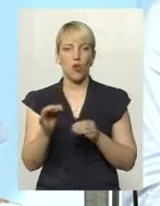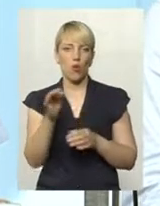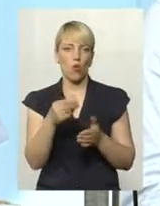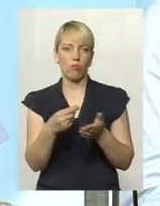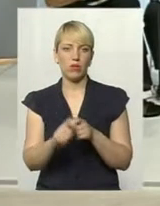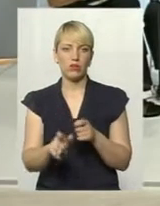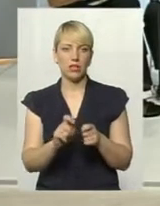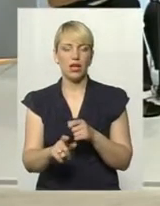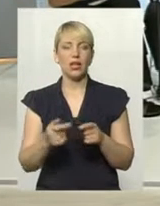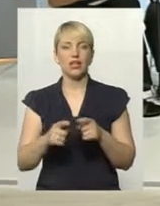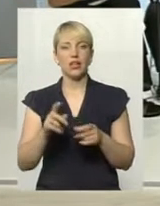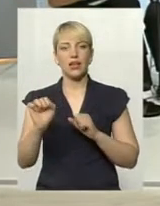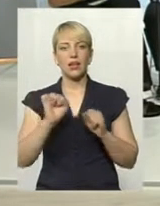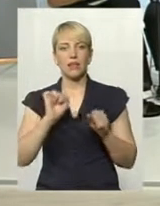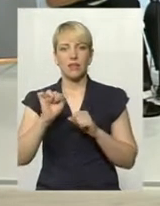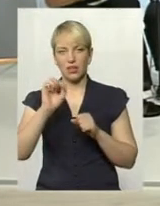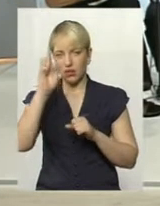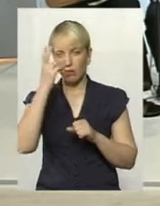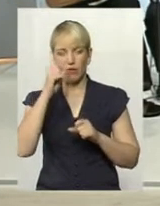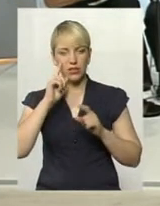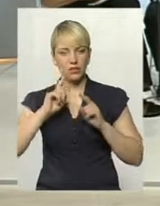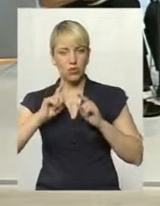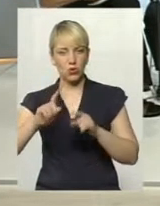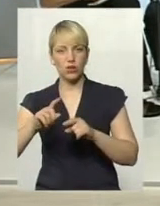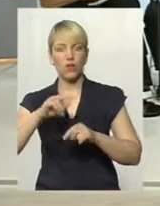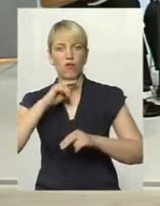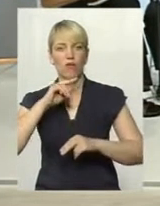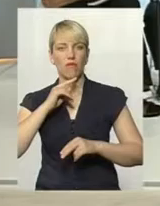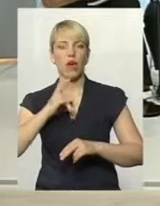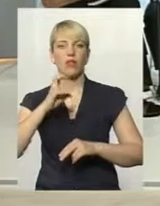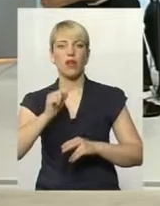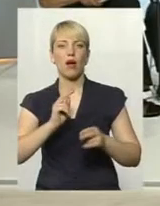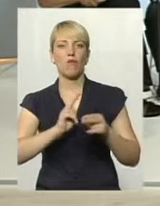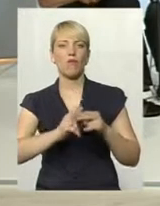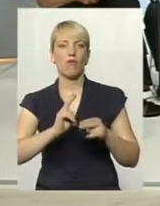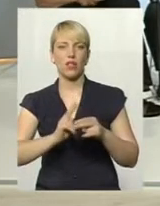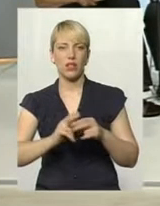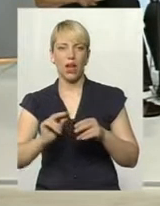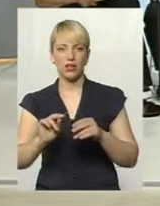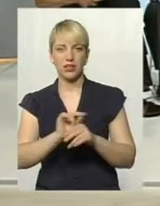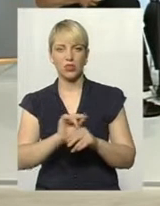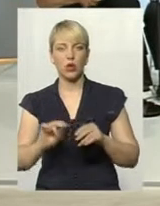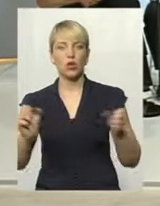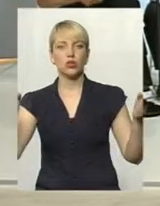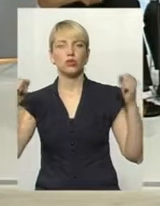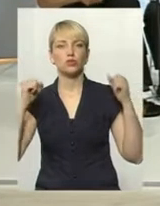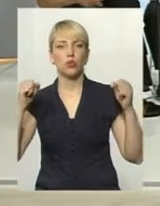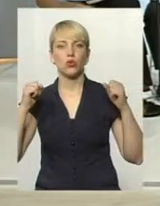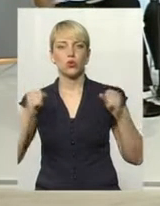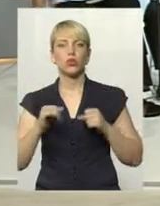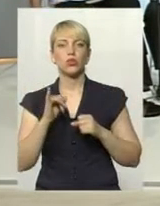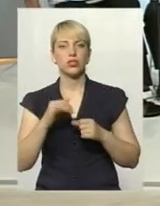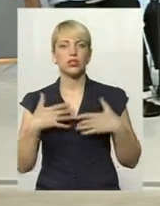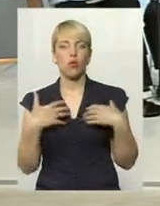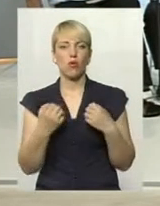керівники держави повинні звернути увагу на профілактику. Допустимо, наприклад, спорту і здорового способу